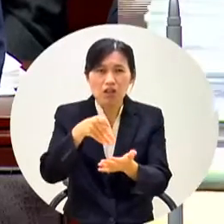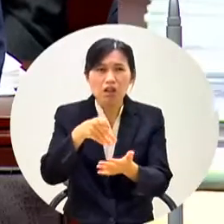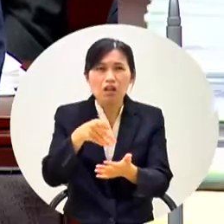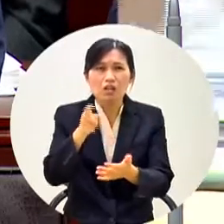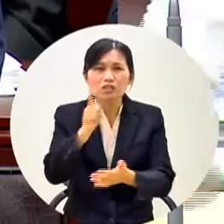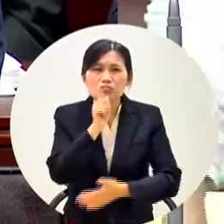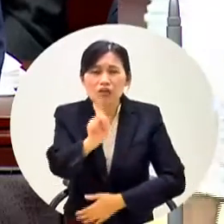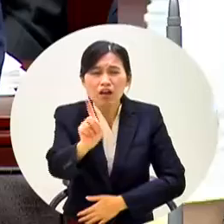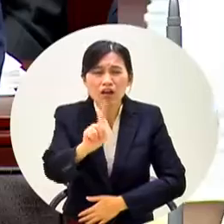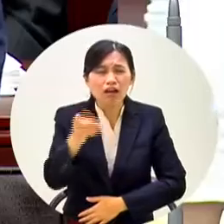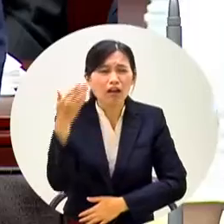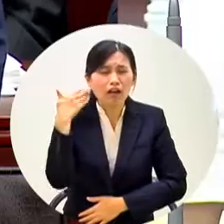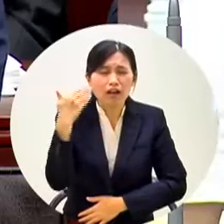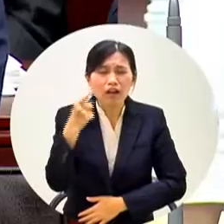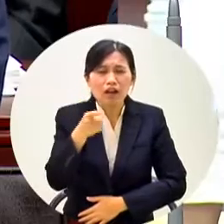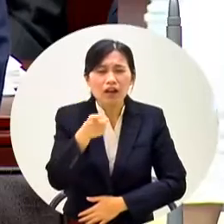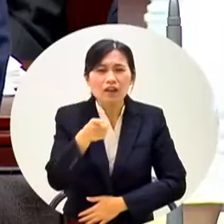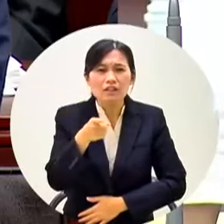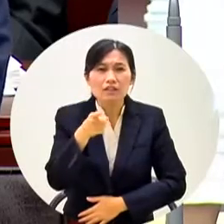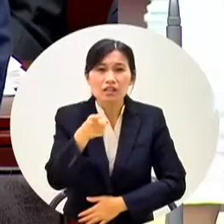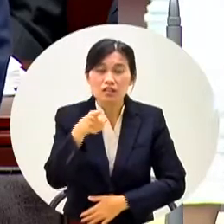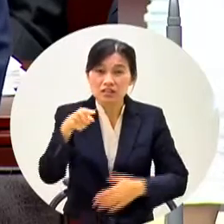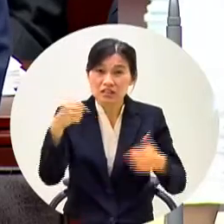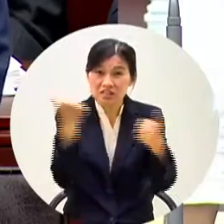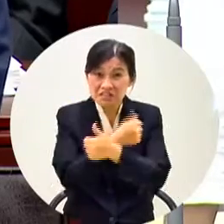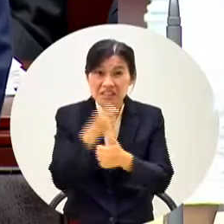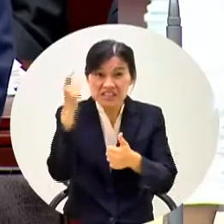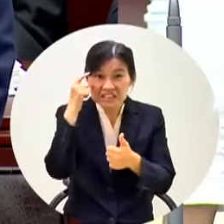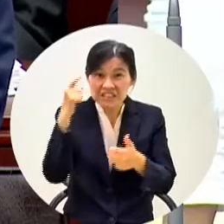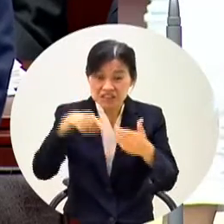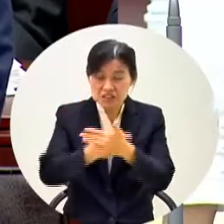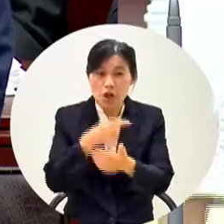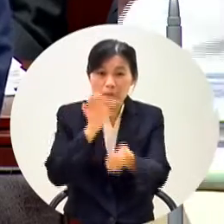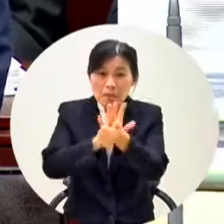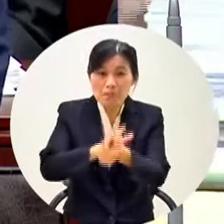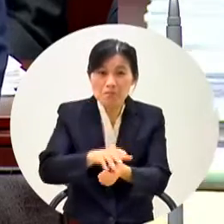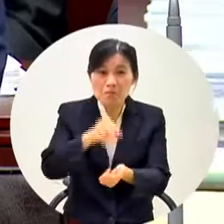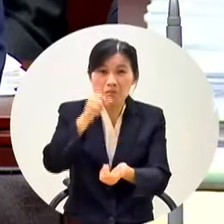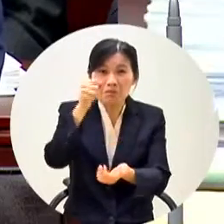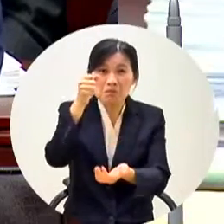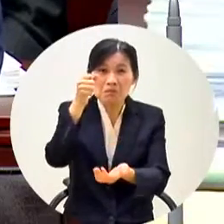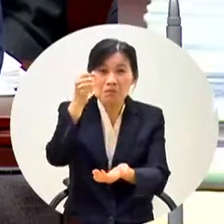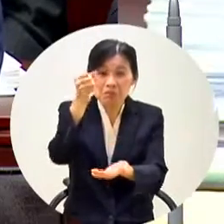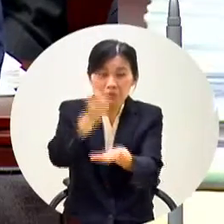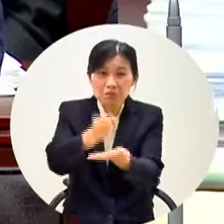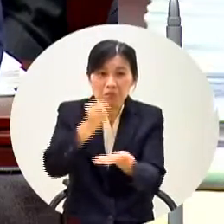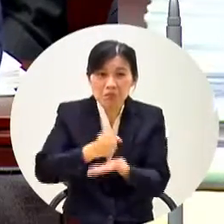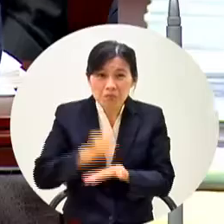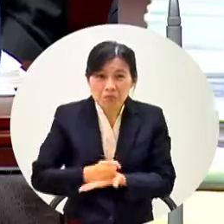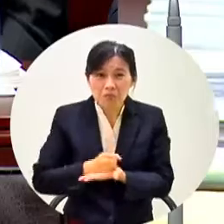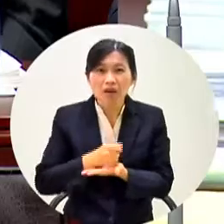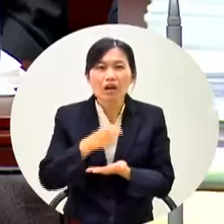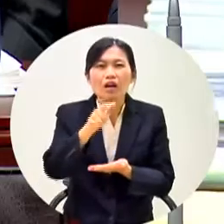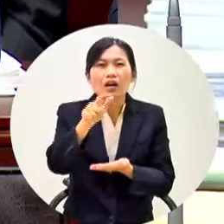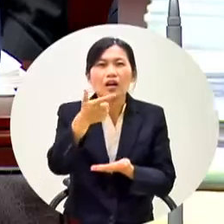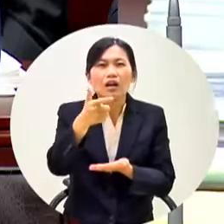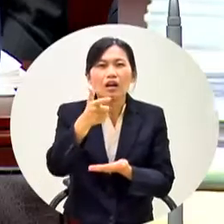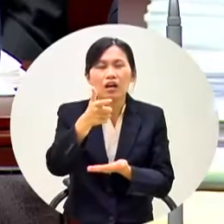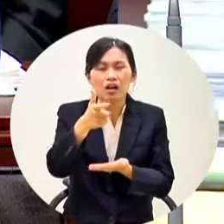說什麼你的代理事只有簽公文而已嗎當然不是啊所有的事情我是代理你沒有善盡責任